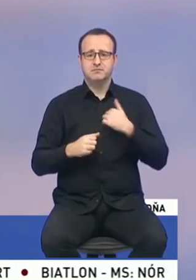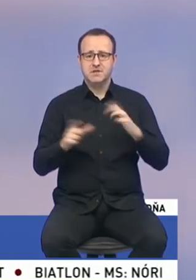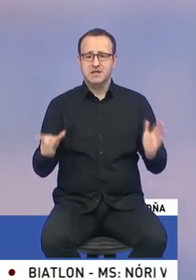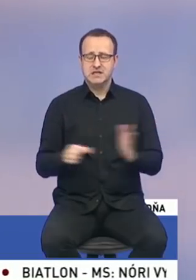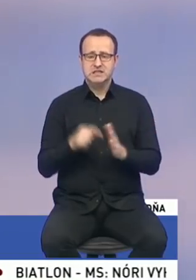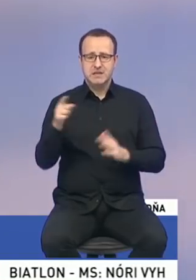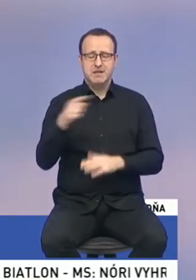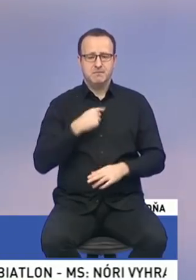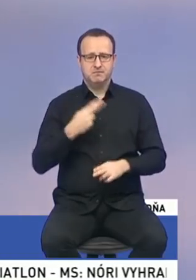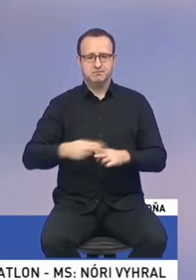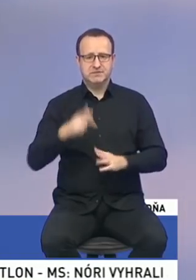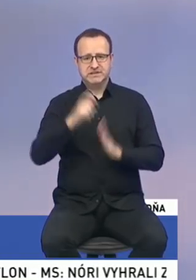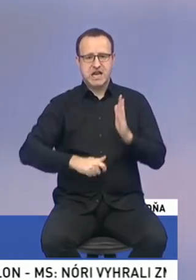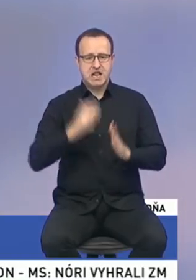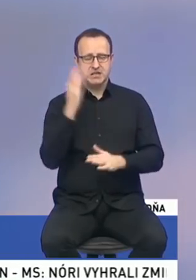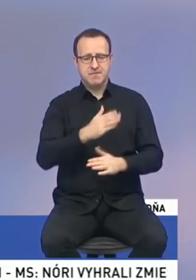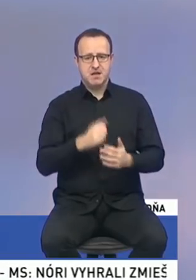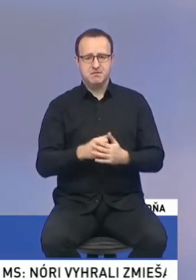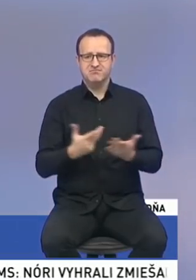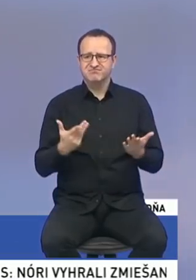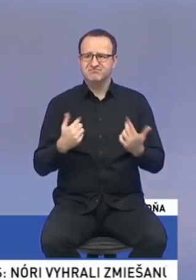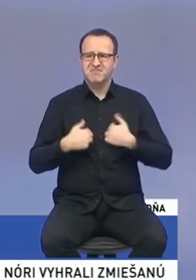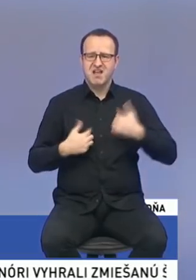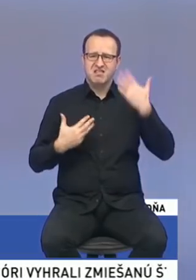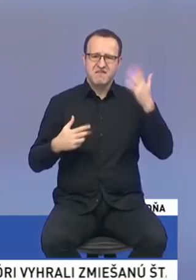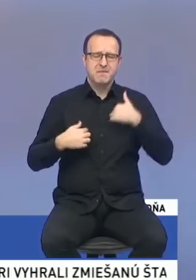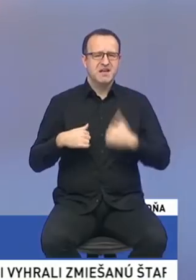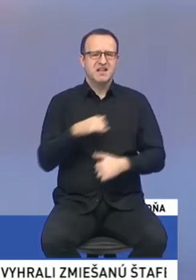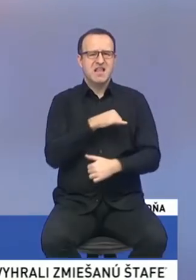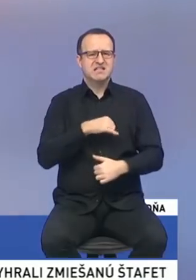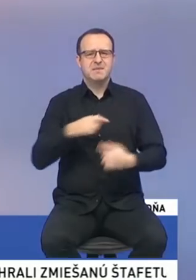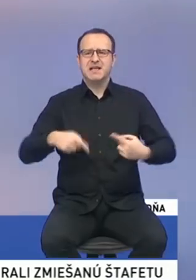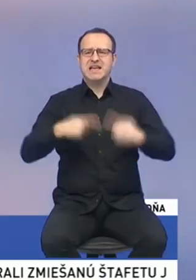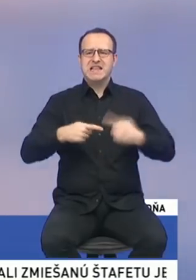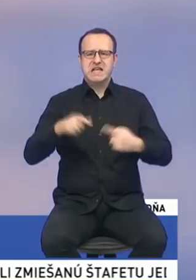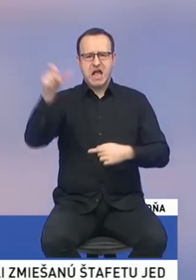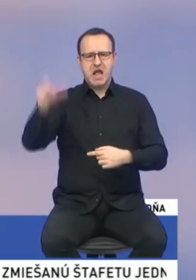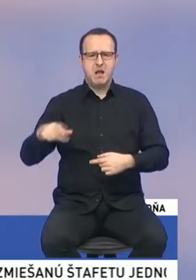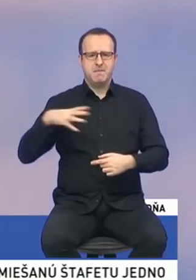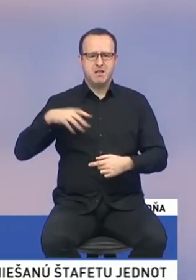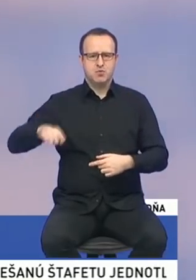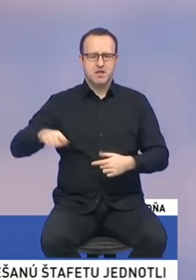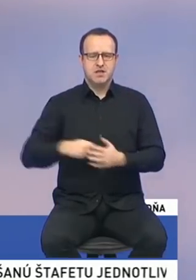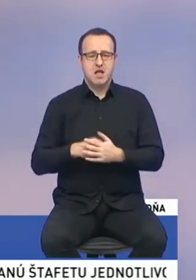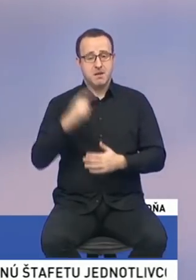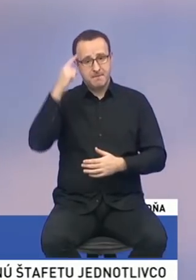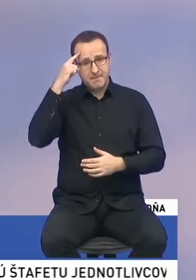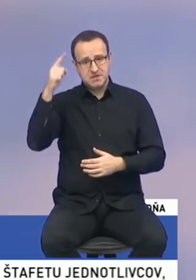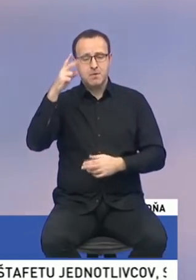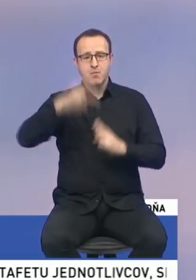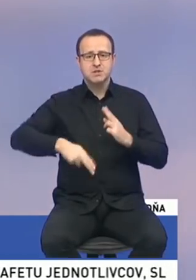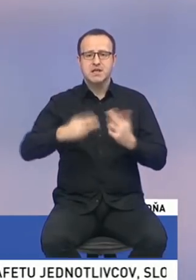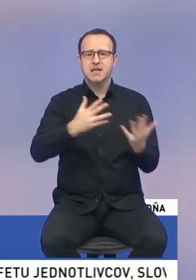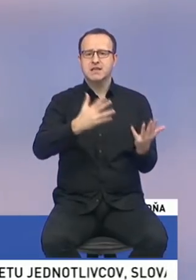vysporiadali v strane Smera. Neviem, nechcem tu kritizovať pani poslankyňu, ale myslím si, že za posledných 10